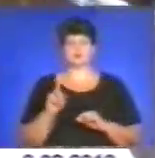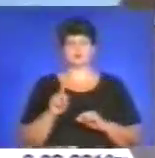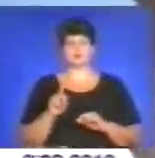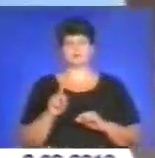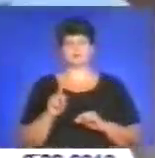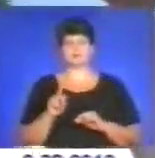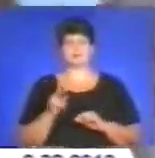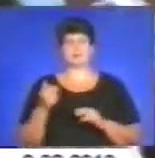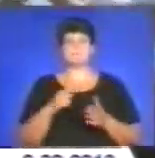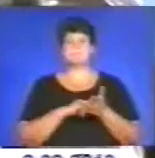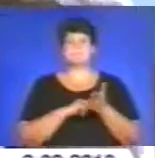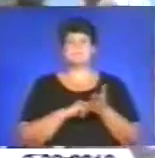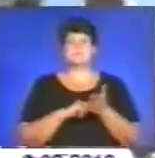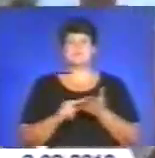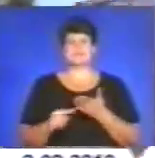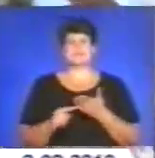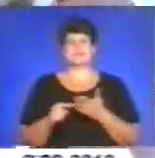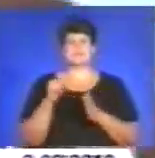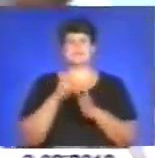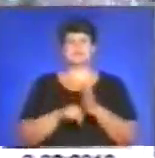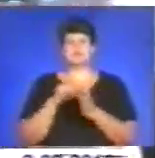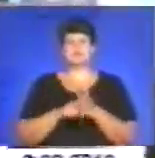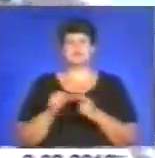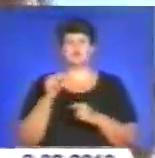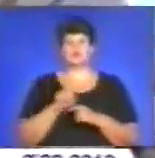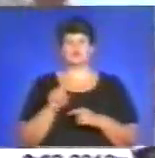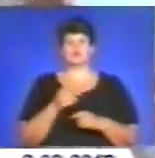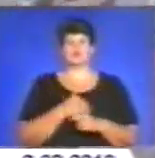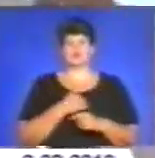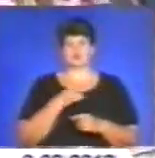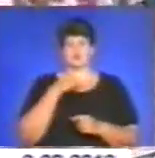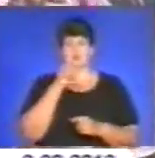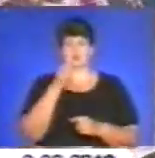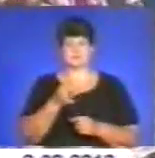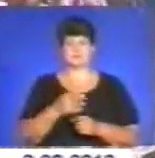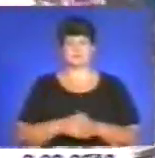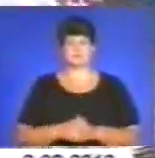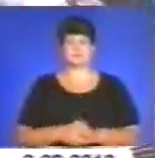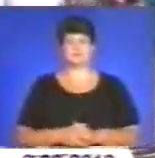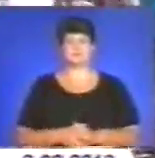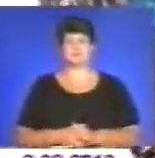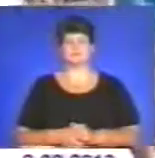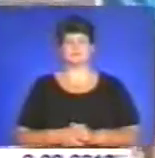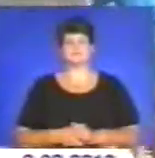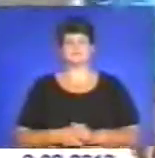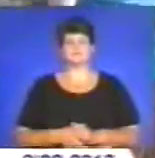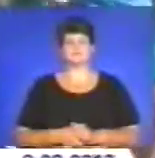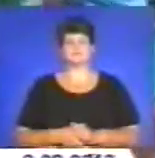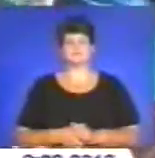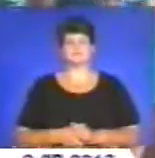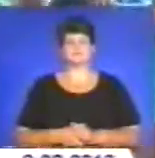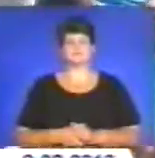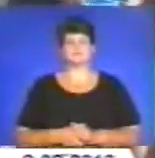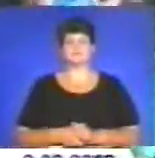підкреслити ще раз суть того, про що ми хочемо їм говорити. Гра, гра, гра, гра, це